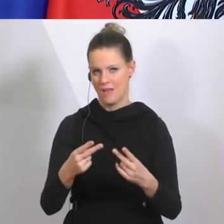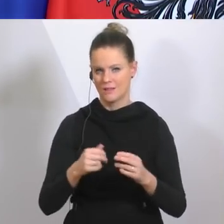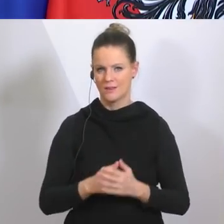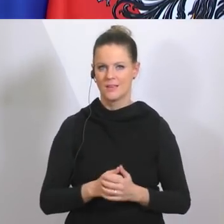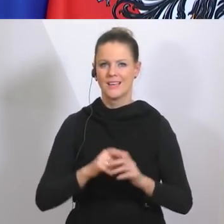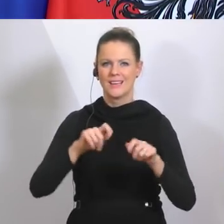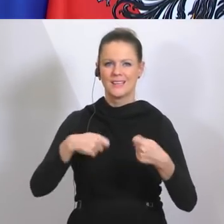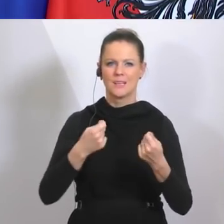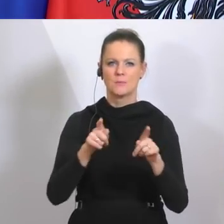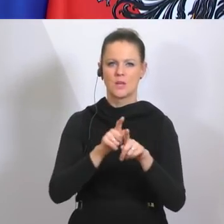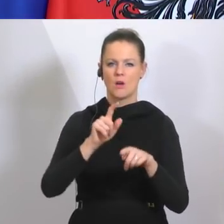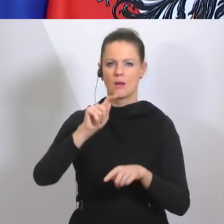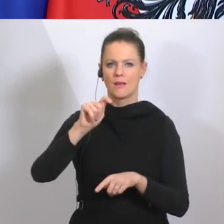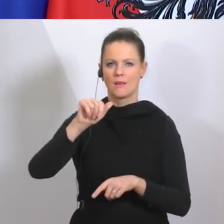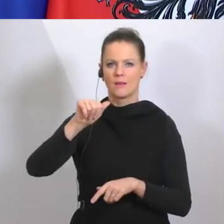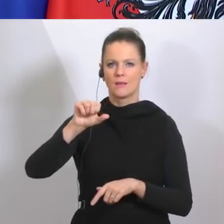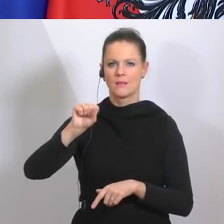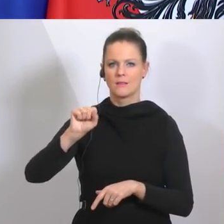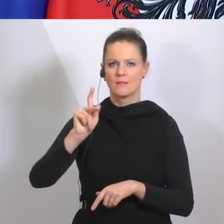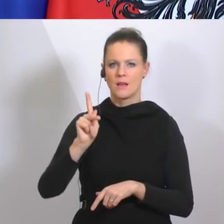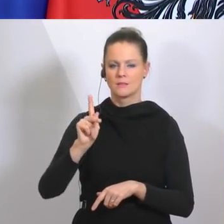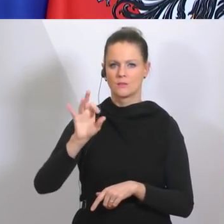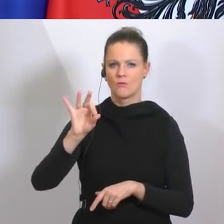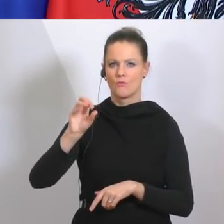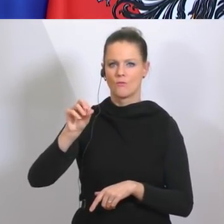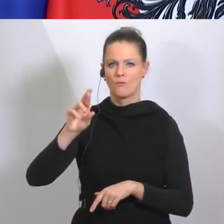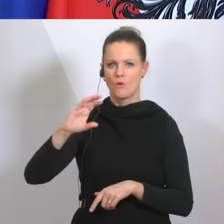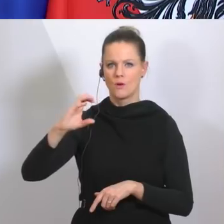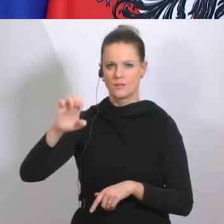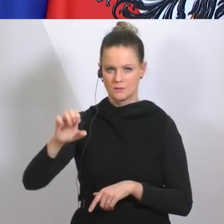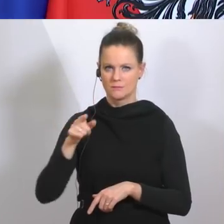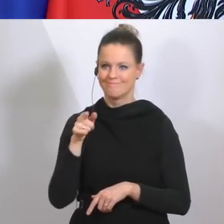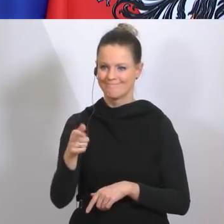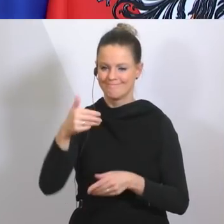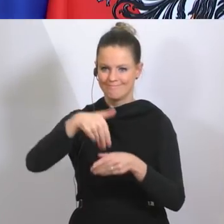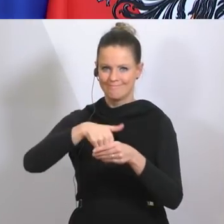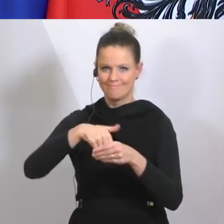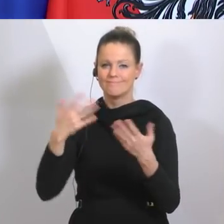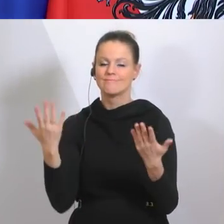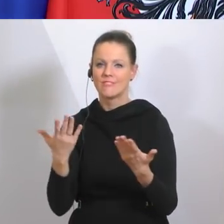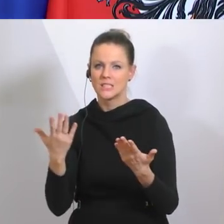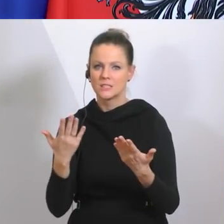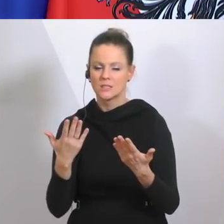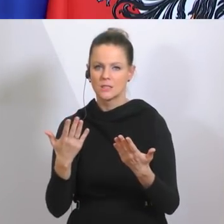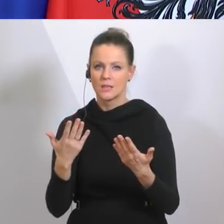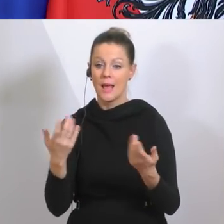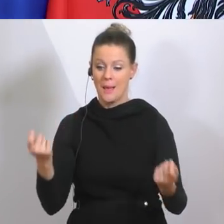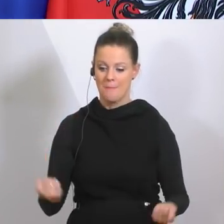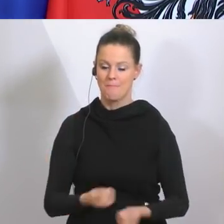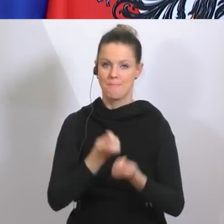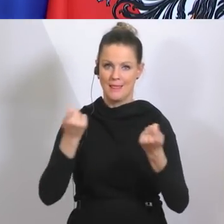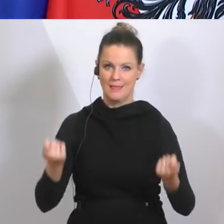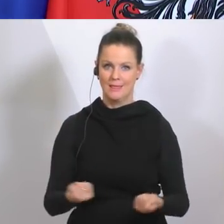Taskforce eingesetzt, mit Montag hat die ihre Arbeit aufgenommen, die sich mit der Frage auseinandersetzt, wenn wir den Betrieb wieder hochfahren